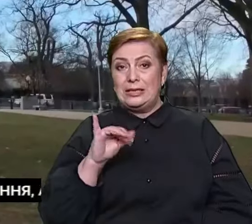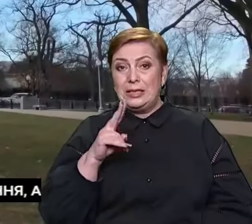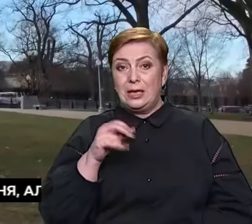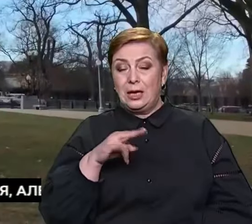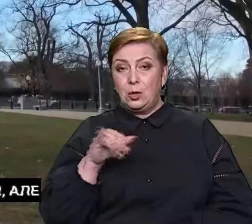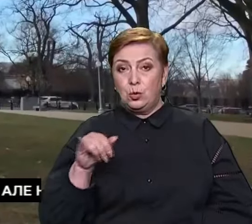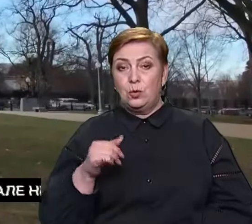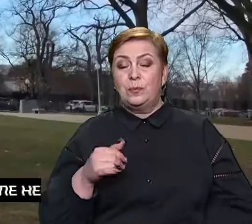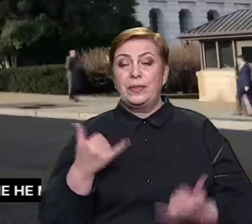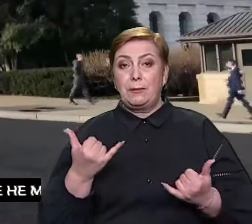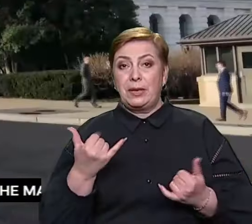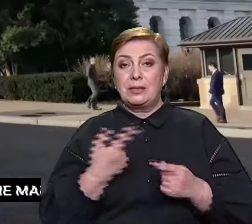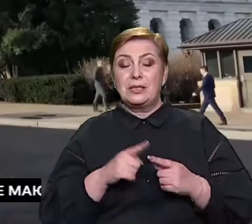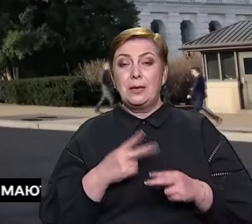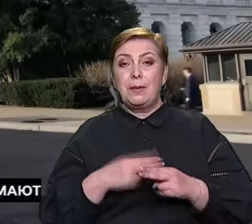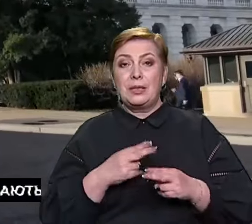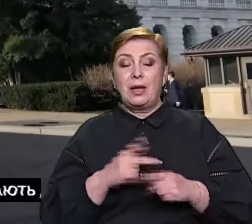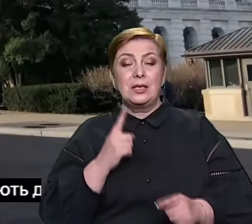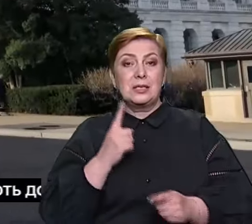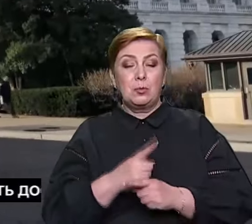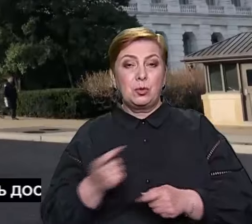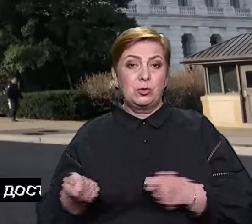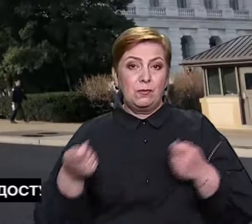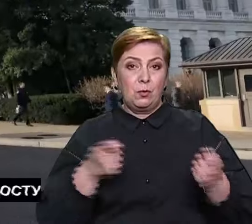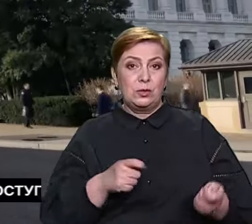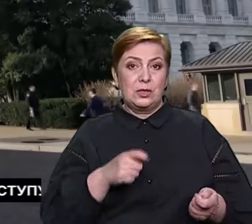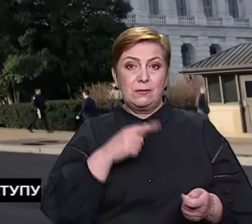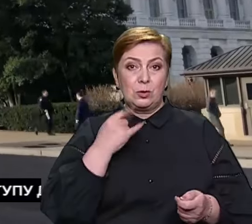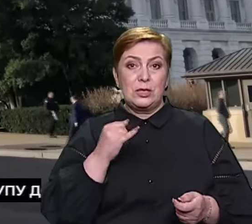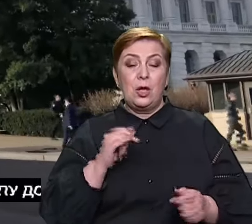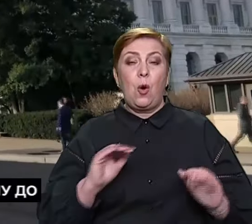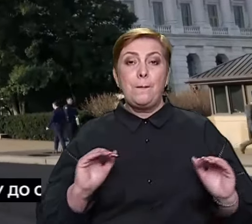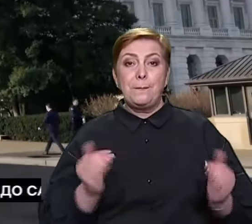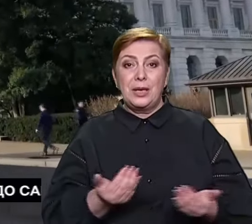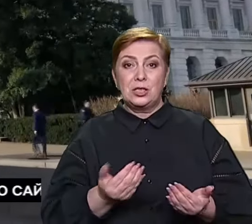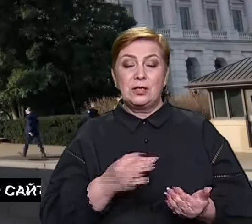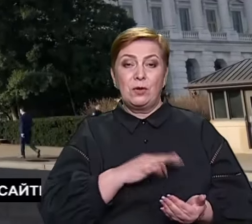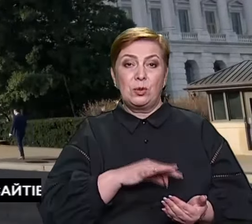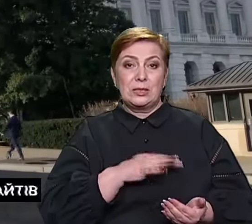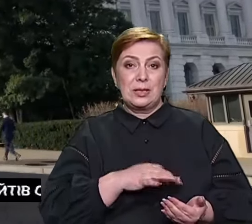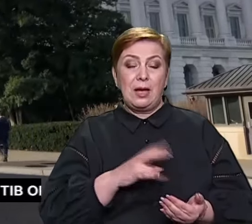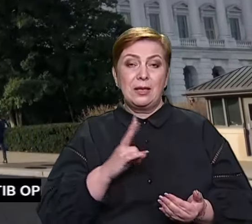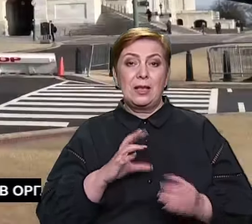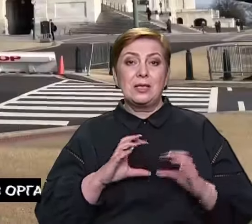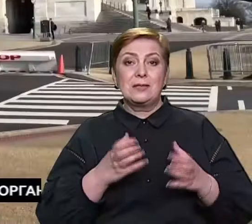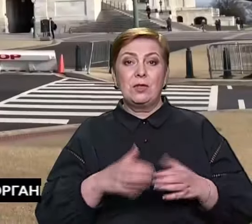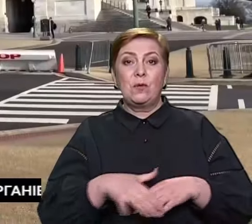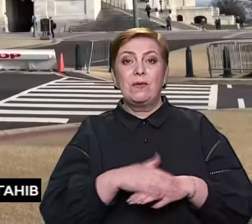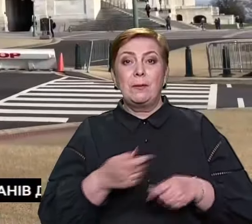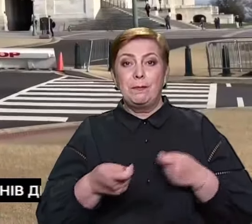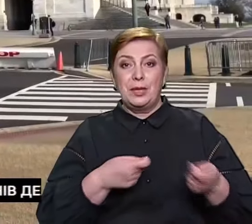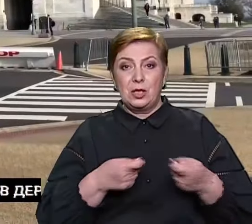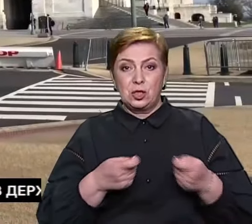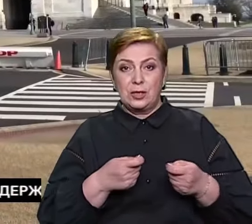метали заборонять ввозити з Росії та обмежать їхні використання на світових біржах. Додали, такі дії підтверджують готовність країн